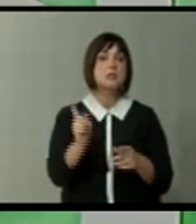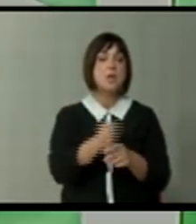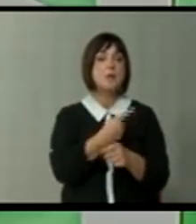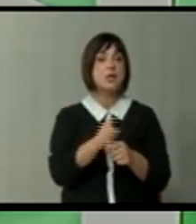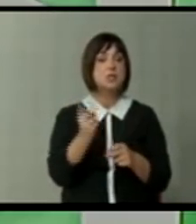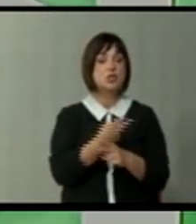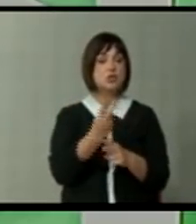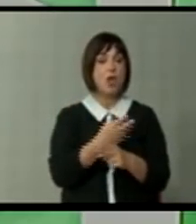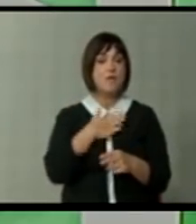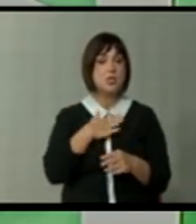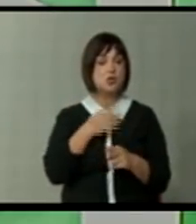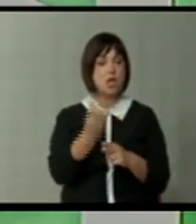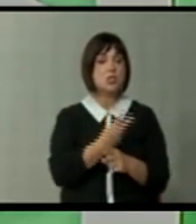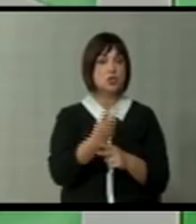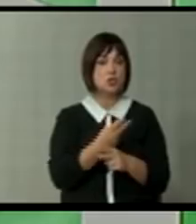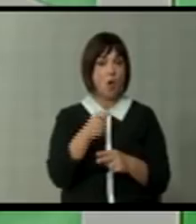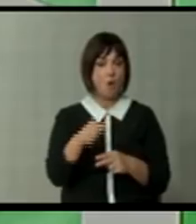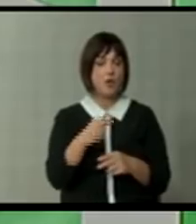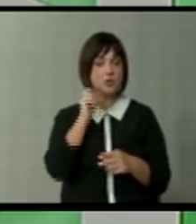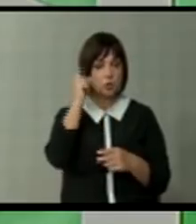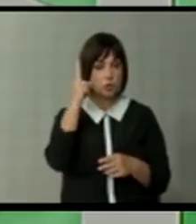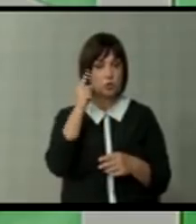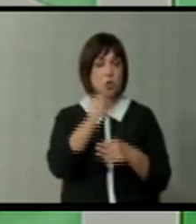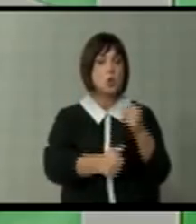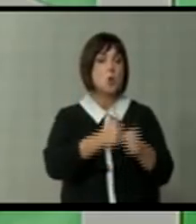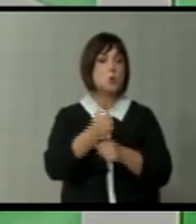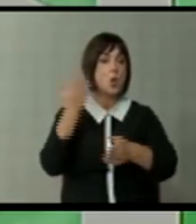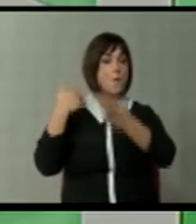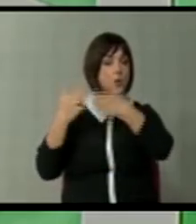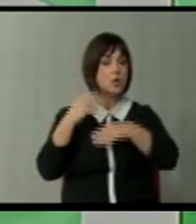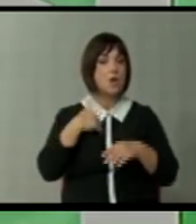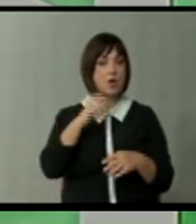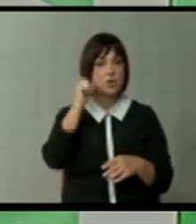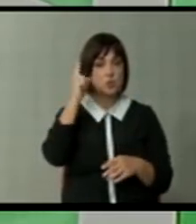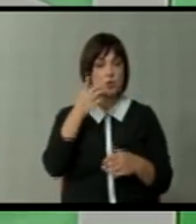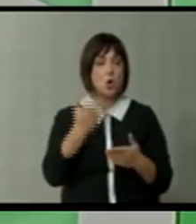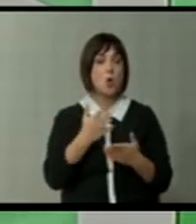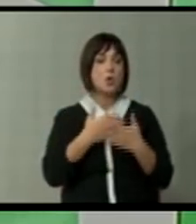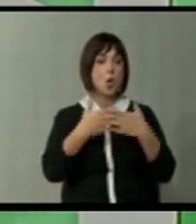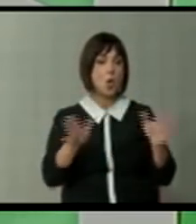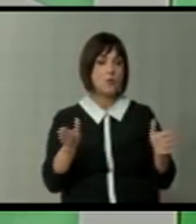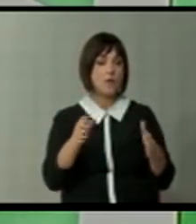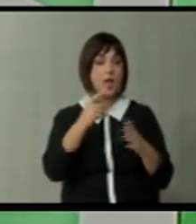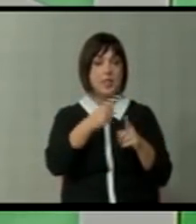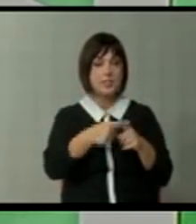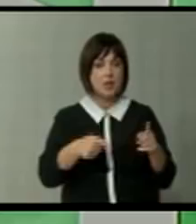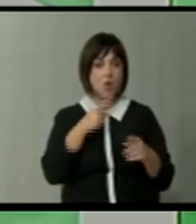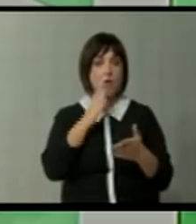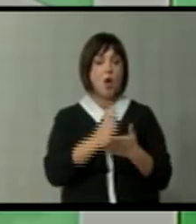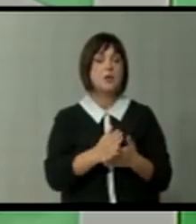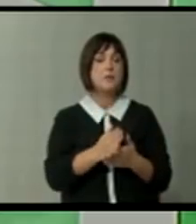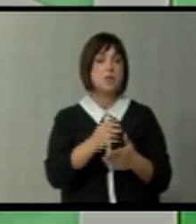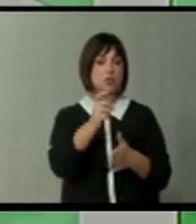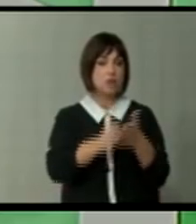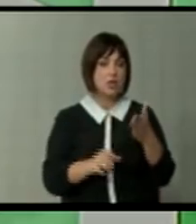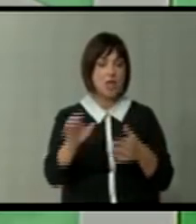едноставно државата и нашата држава. Тоа ни се случува со години на-назад. Те се случува и тогаш кога ќе ги отвараме и по главијата и тогаш кога ќе бидеме